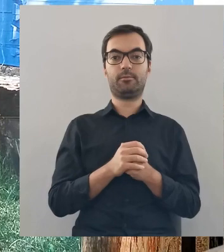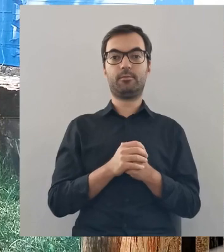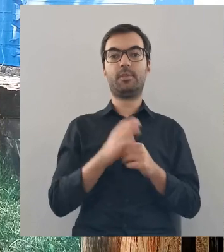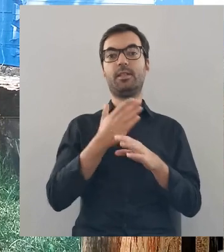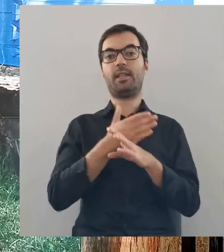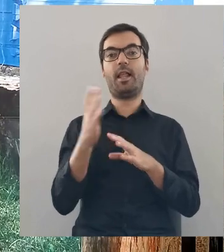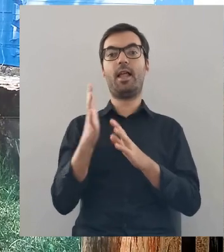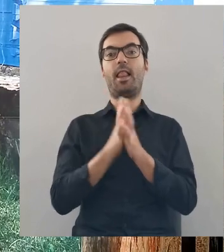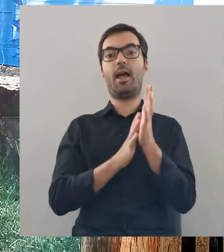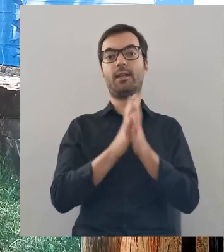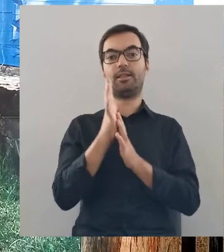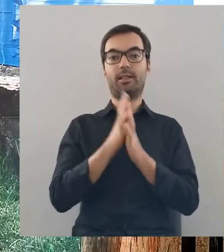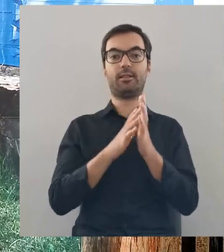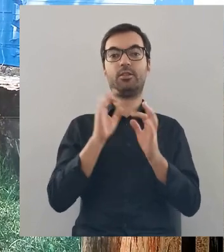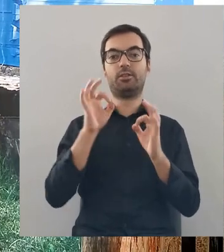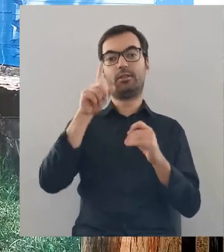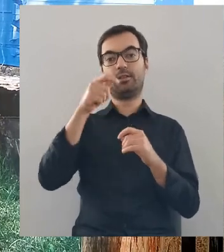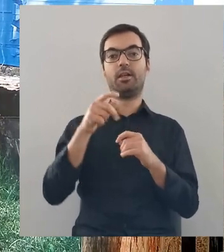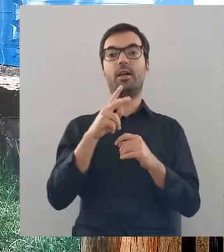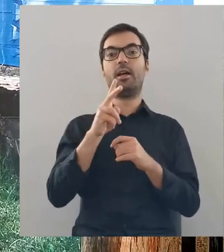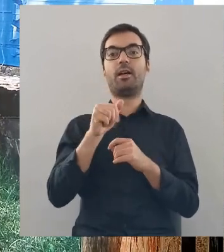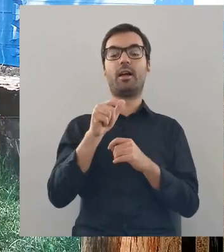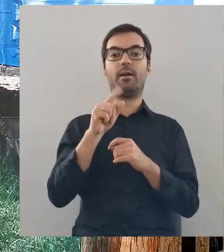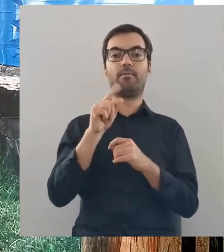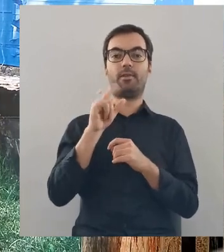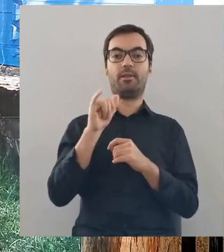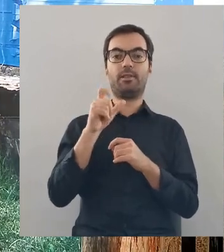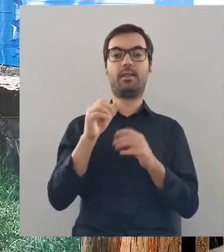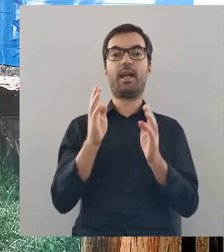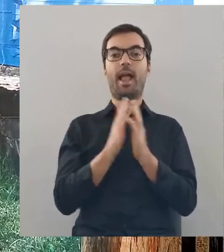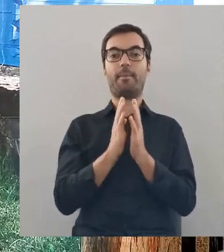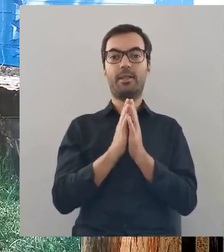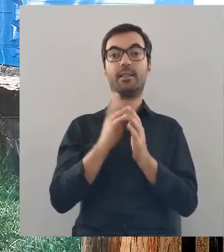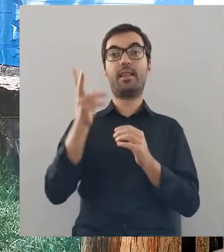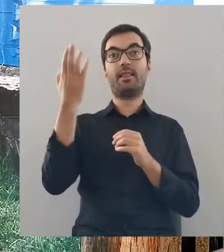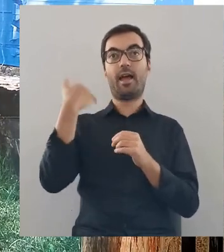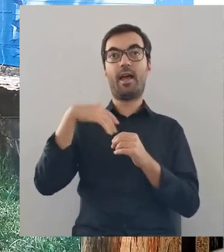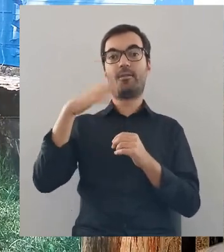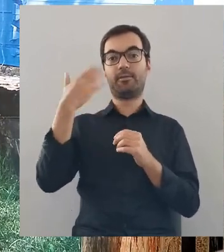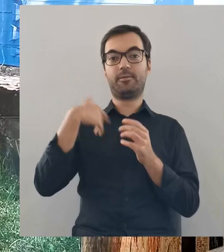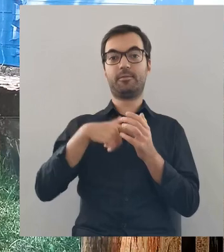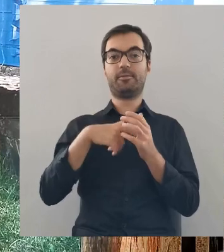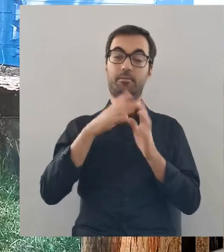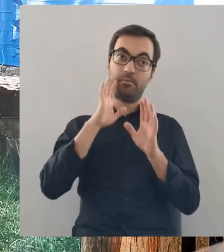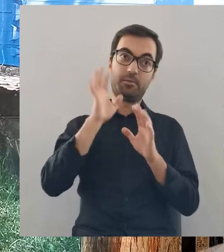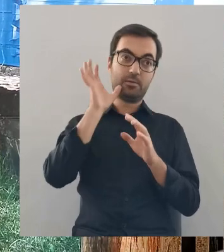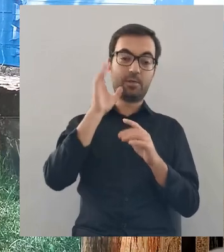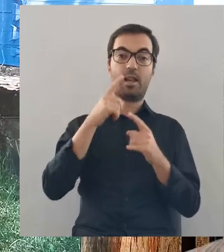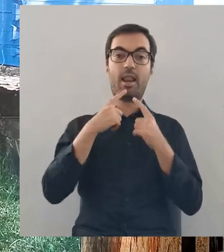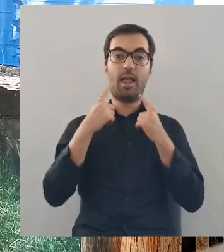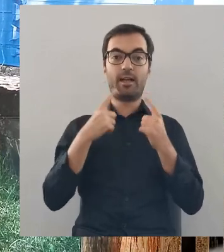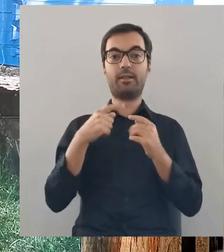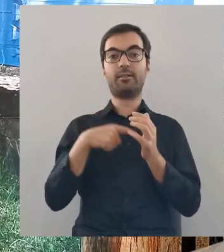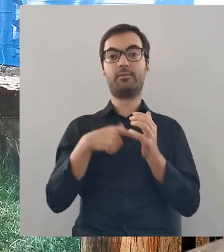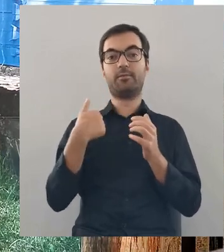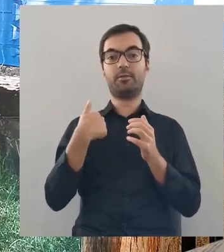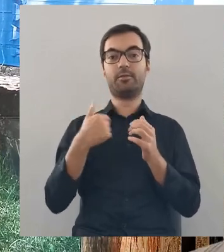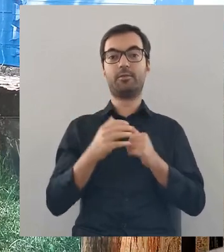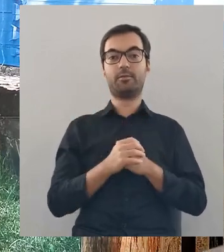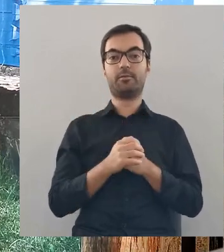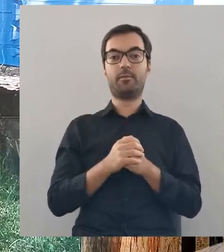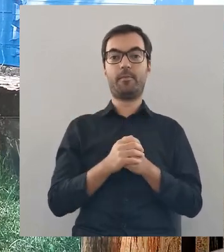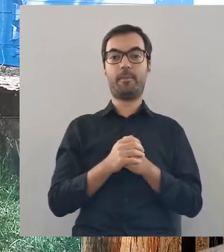Dalej jest Lasek, który dzisiaj zwie się kaplicą, ale kiedyś, tak głosi legenda,